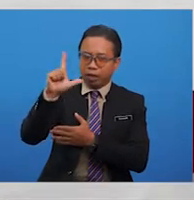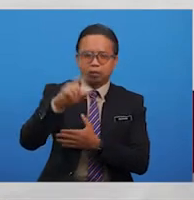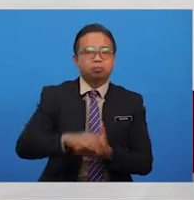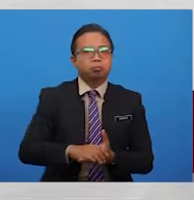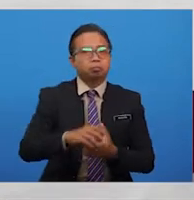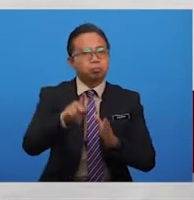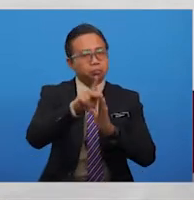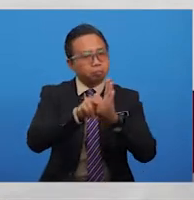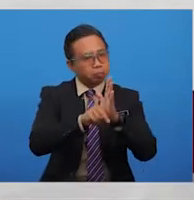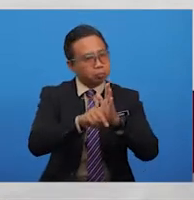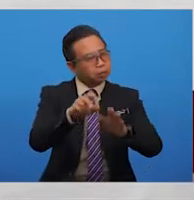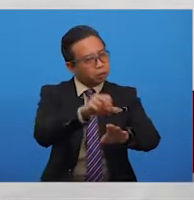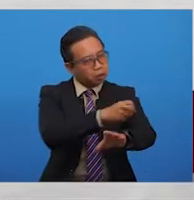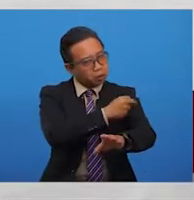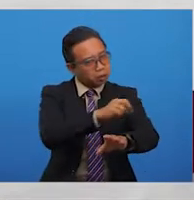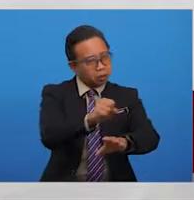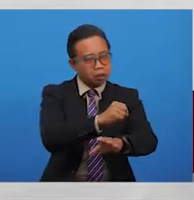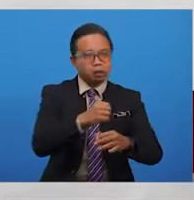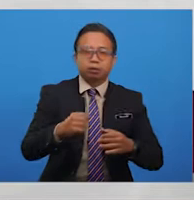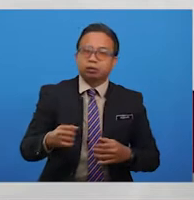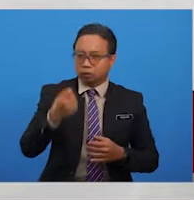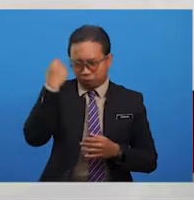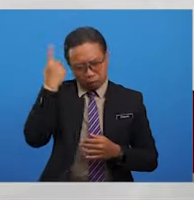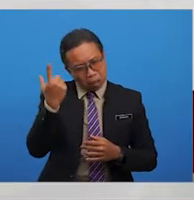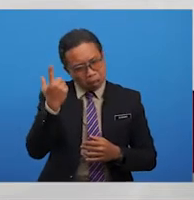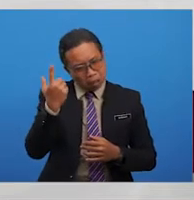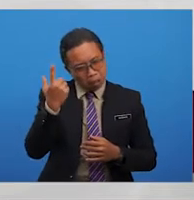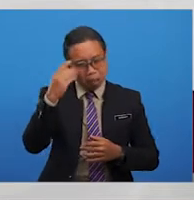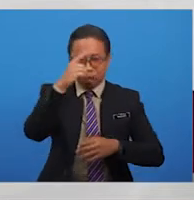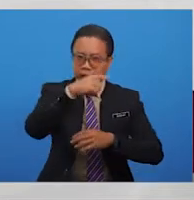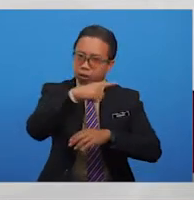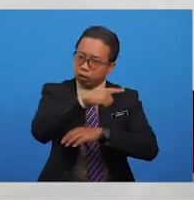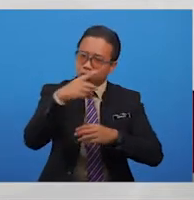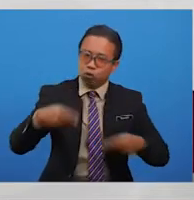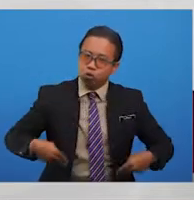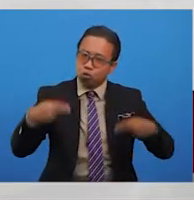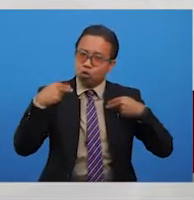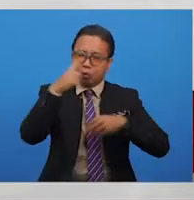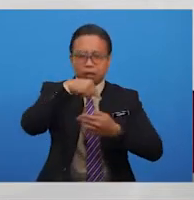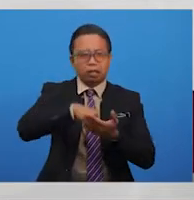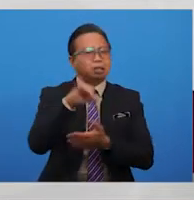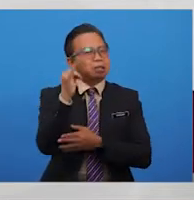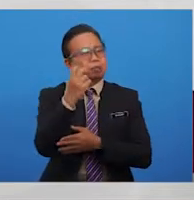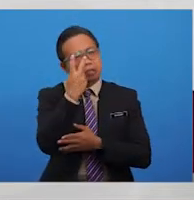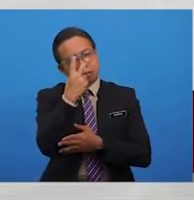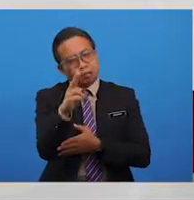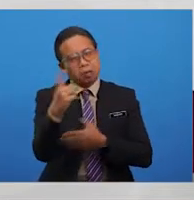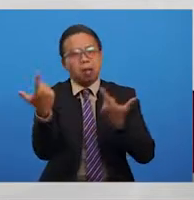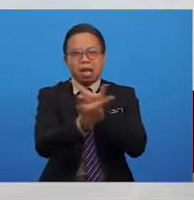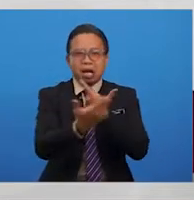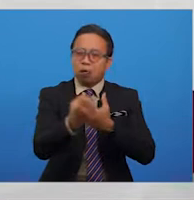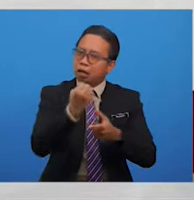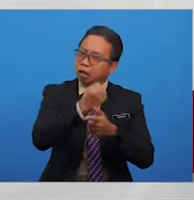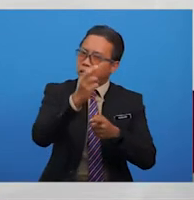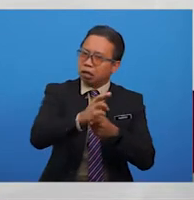penyajat sedar bahawa kita hidup pada zaman ini tidak berpeluang menyaksikan pertelingkahan antara